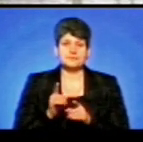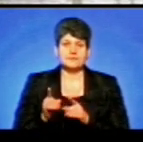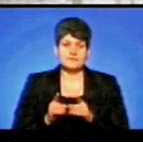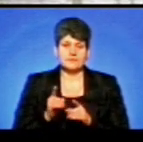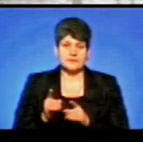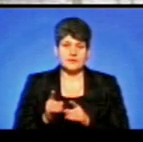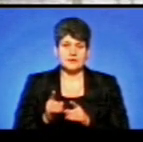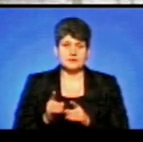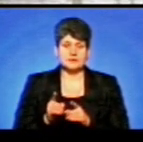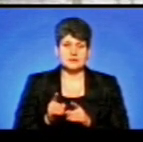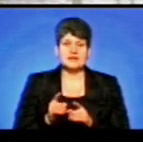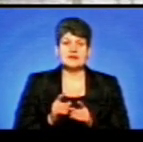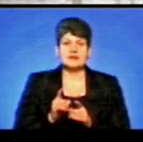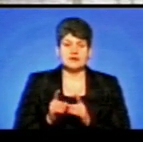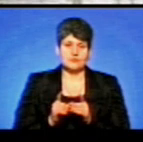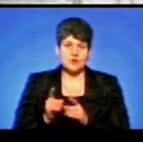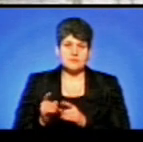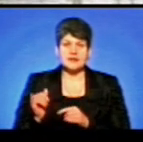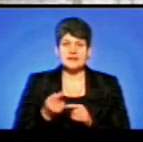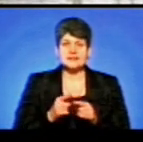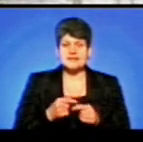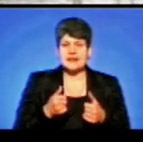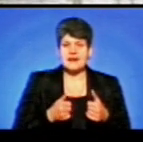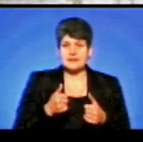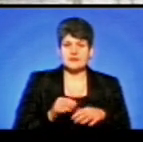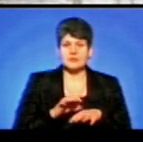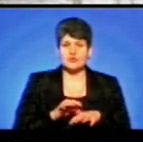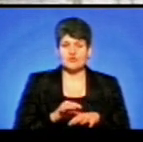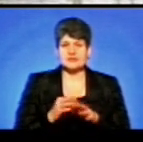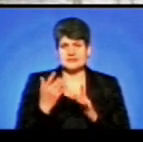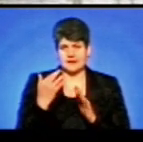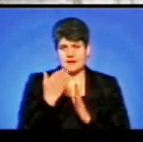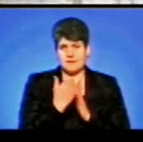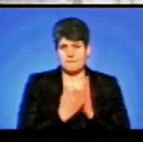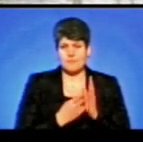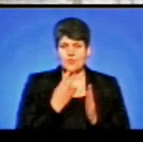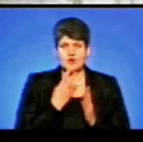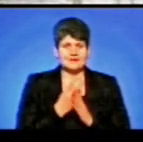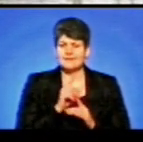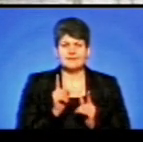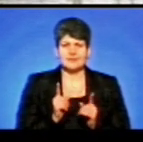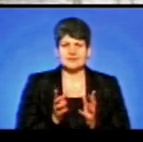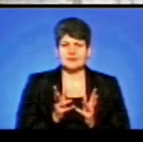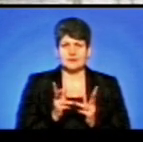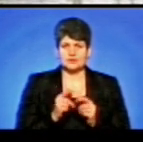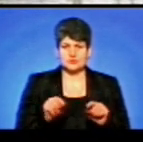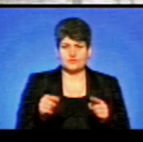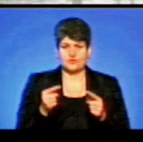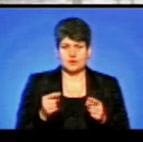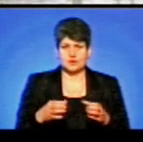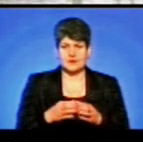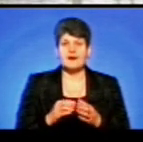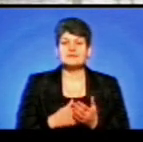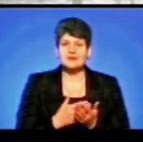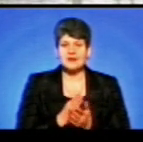проведення реформи, а і ці рейтинги, вони проводяться за декількою показниками, не тільки за кількістю утворених громад, а і за